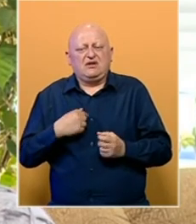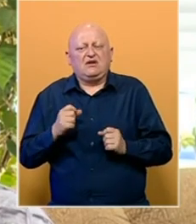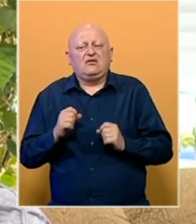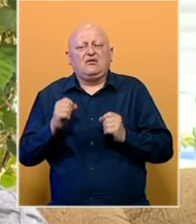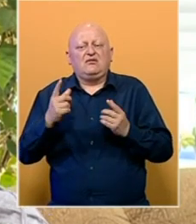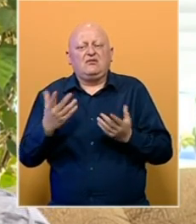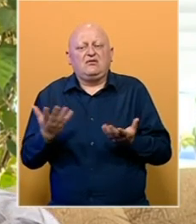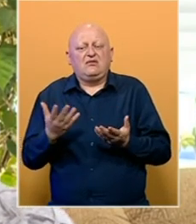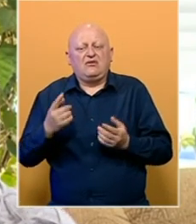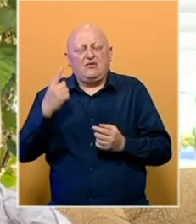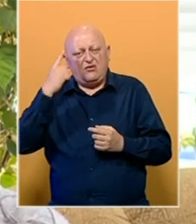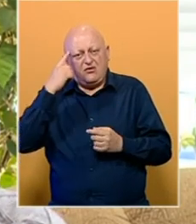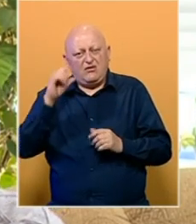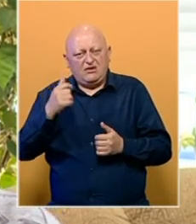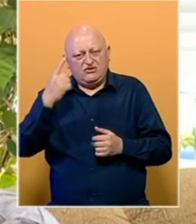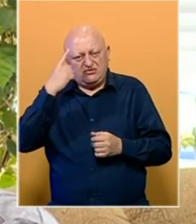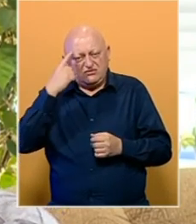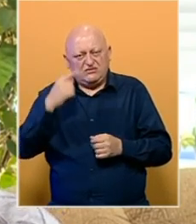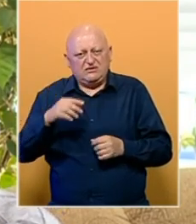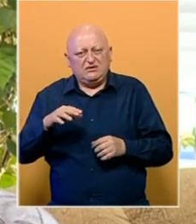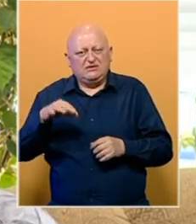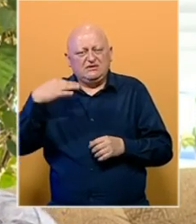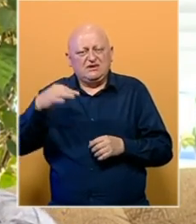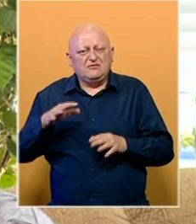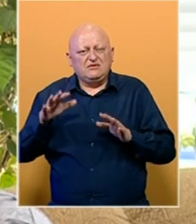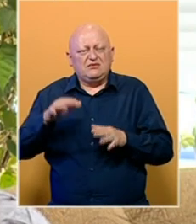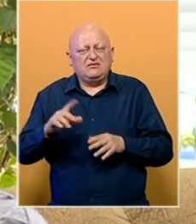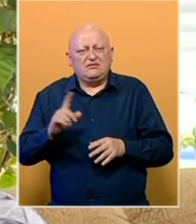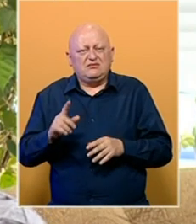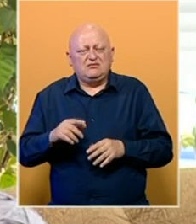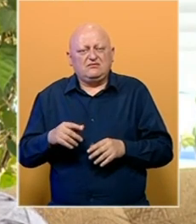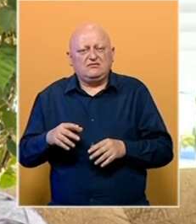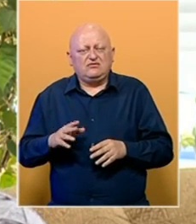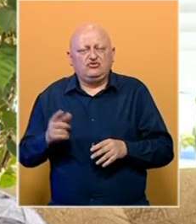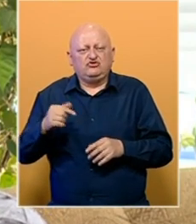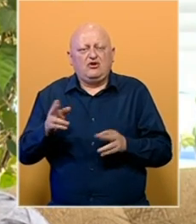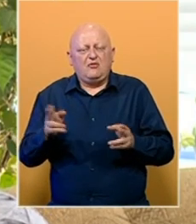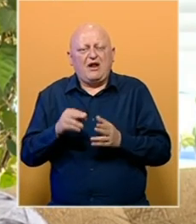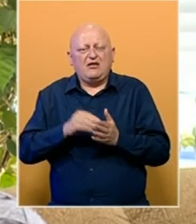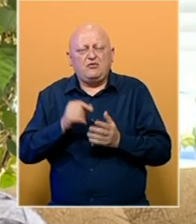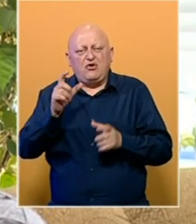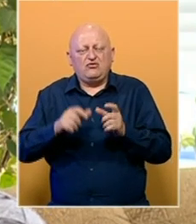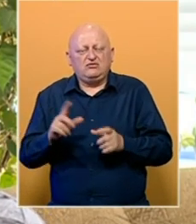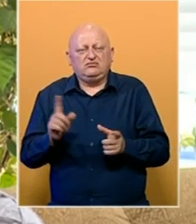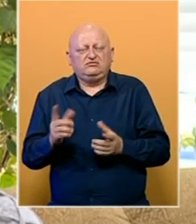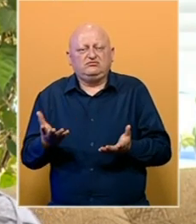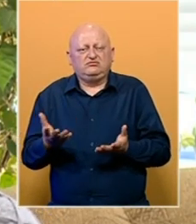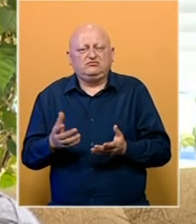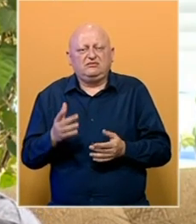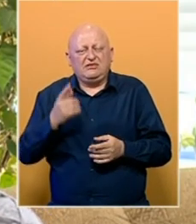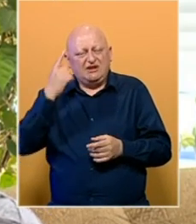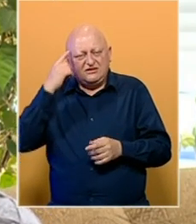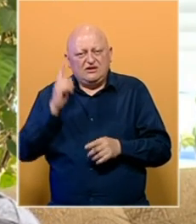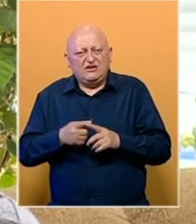čudila, nekad sam pomišljala, Bože, kao da su znali da Srebrenica pada, jer tu nije došao mali broj ljudi, razumijete. Nikad ne znaju se